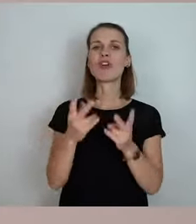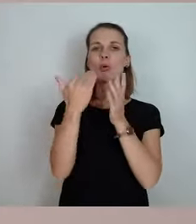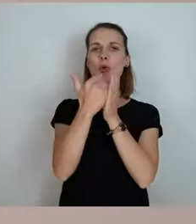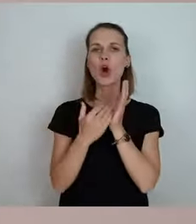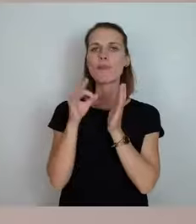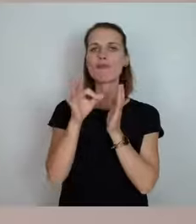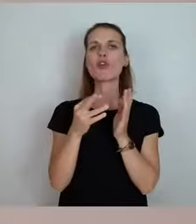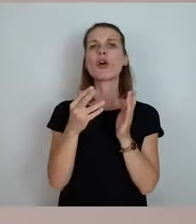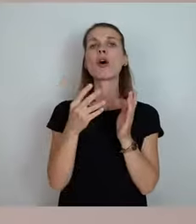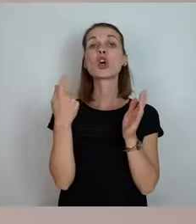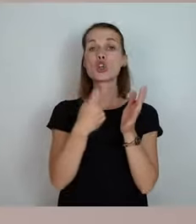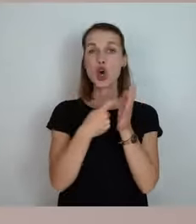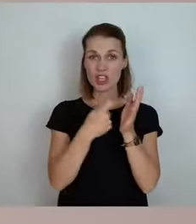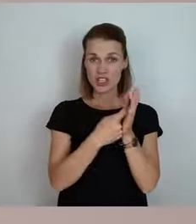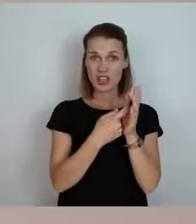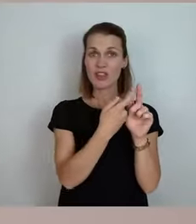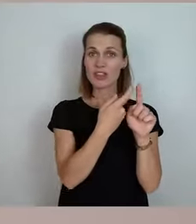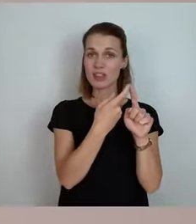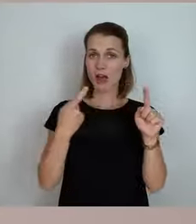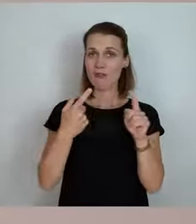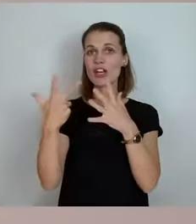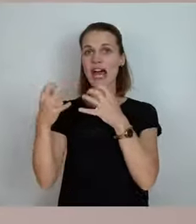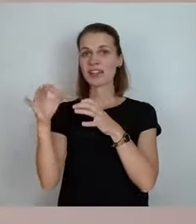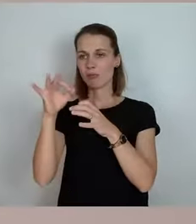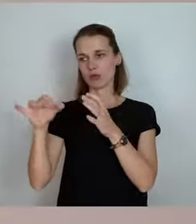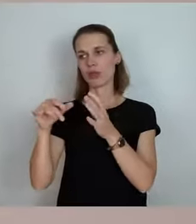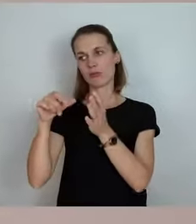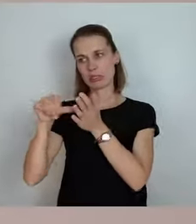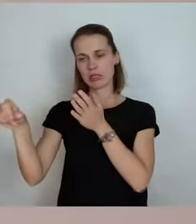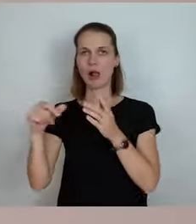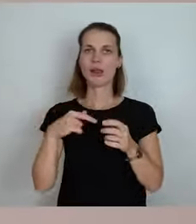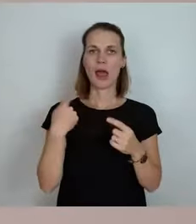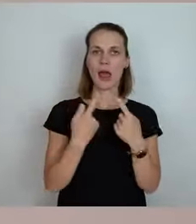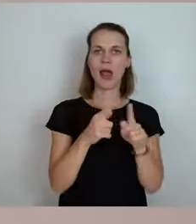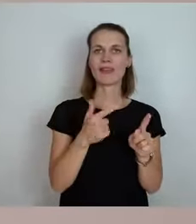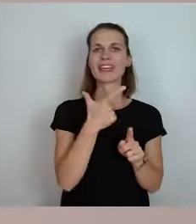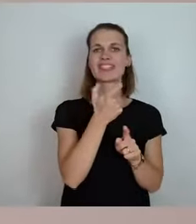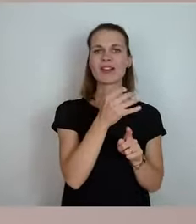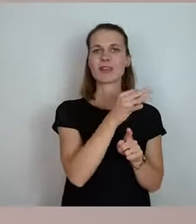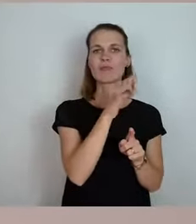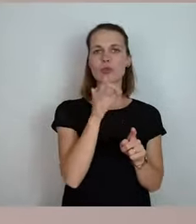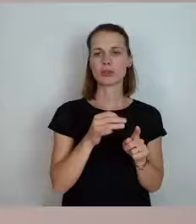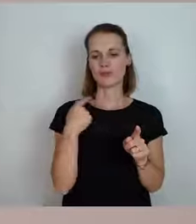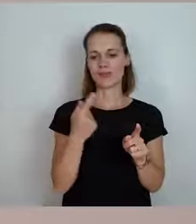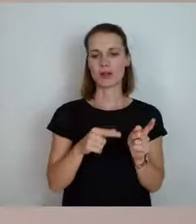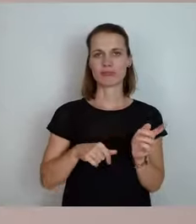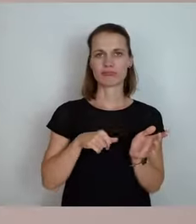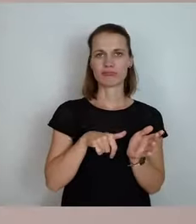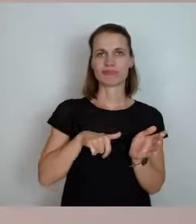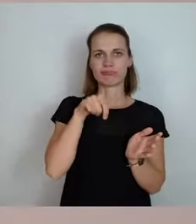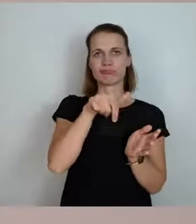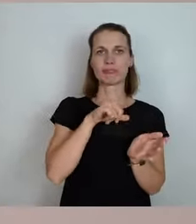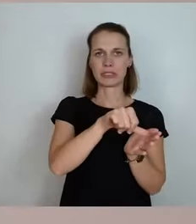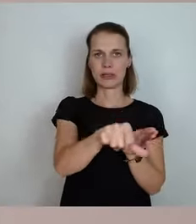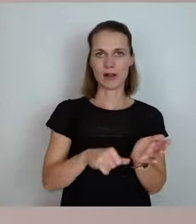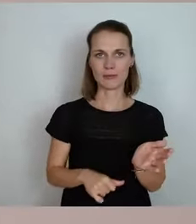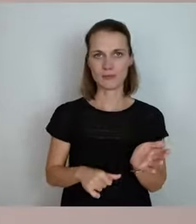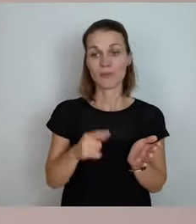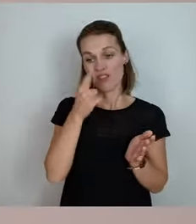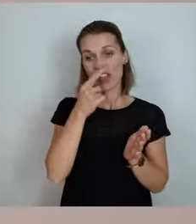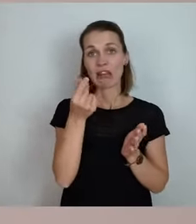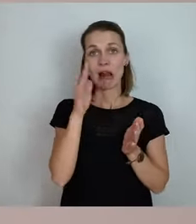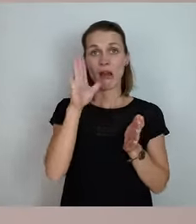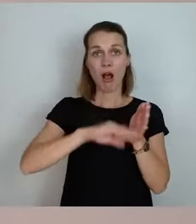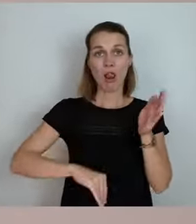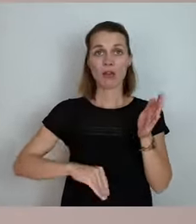aufgelegt. Das ist natürlich irgendwo endlich. Wir gehen davon aus, wenn das Geld alle ist, ist erstmal Schluss. Und ich wollte nur sagen,